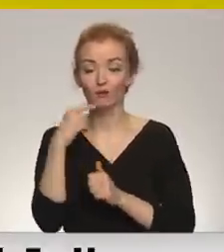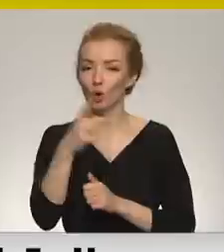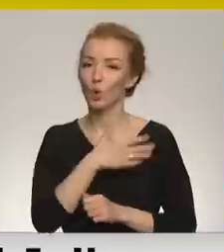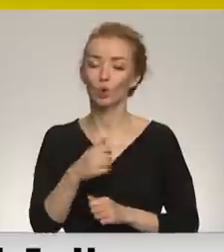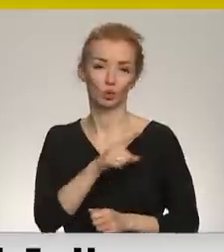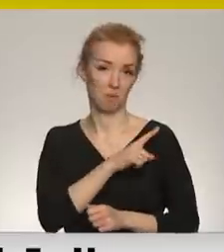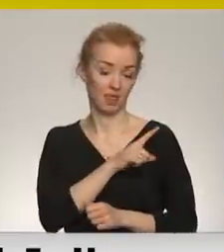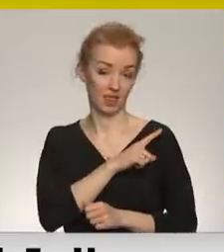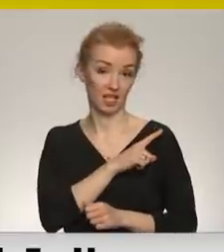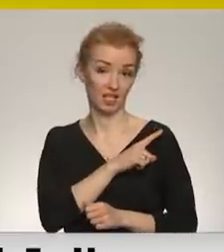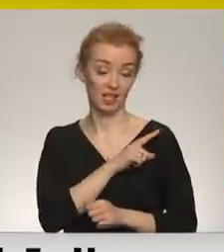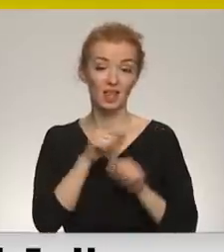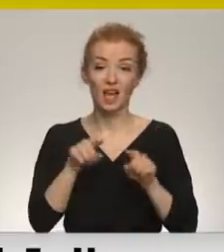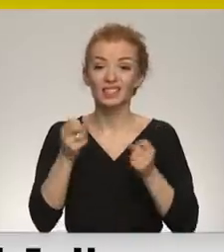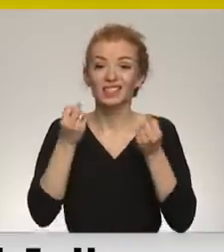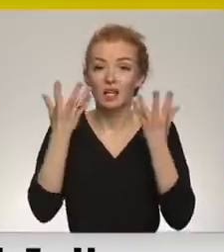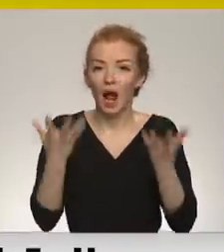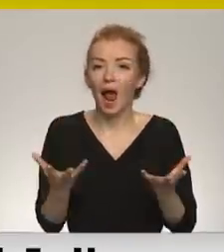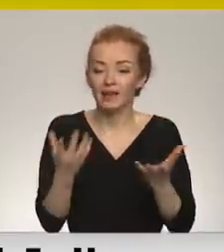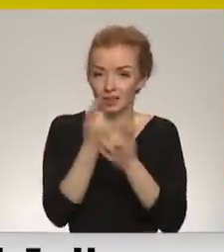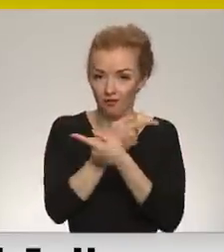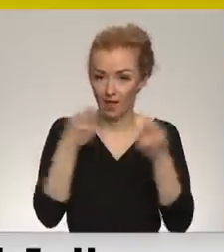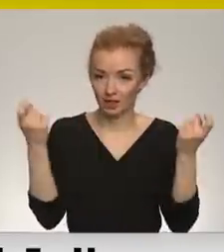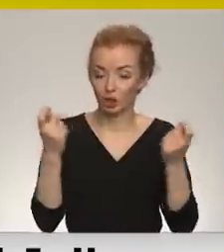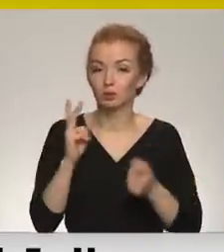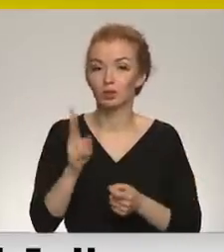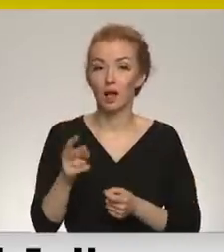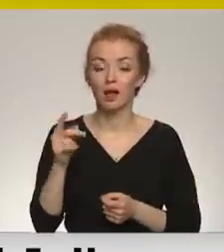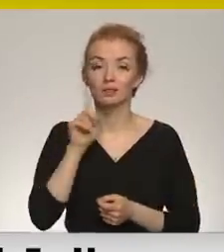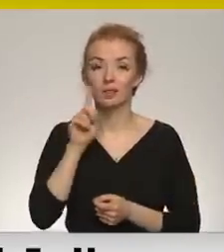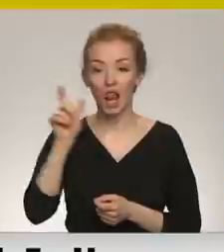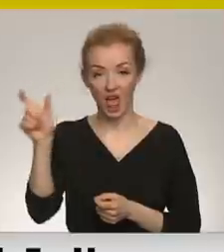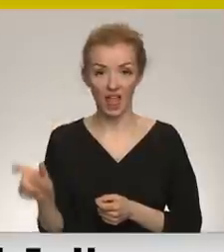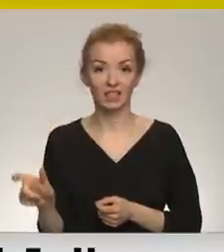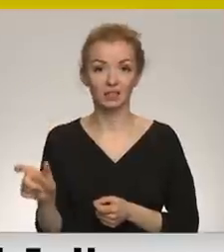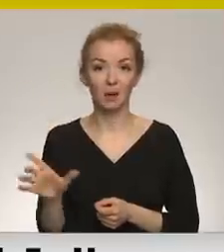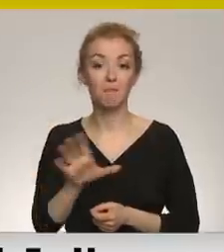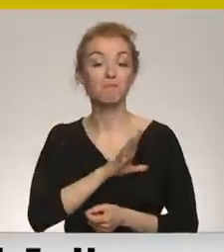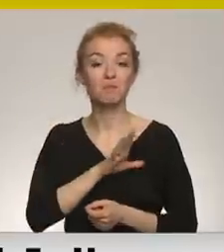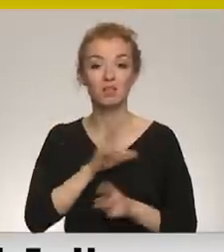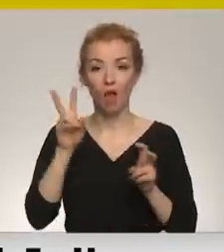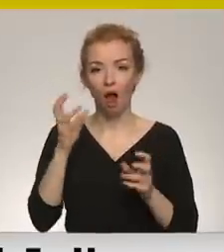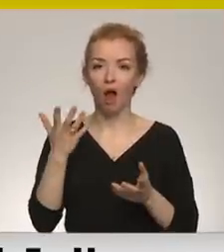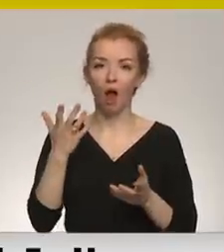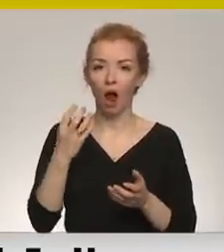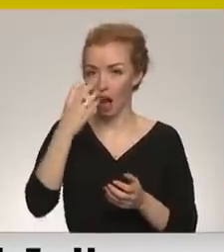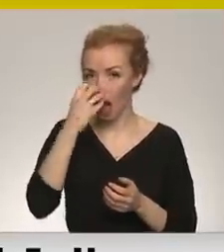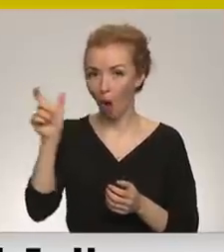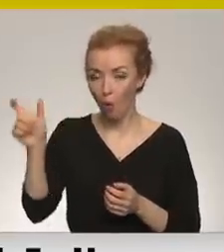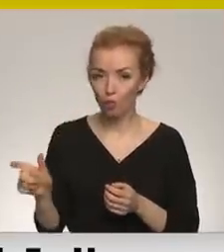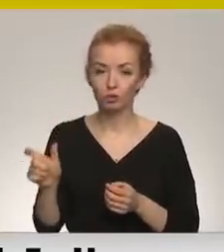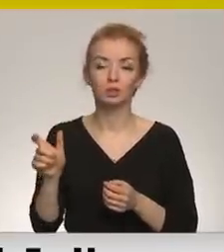diezgan skaidrs vēstījums, kā Zelenskis ir bijis klauns āksts vai kaut kādā veidā